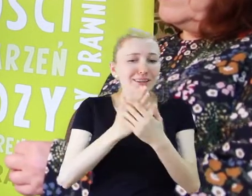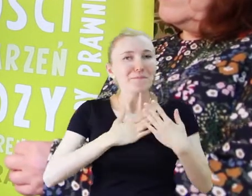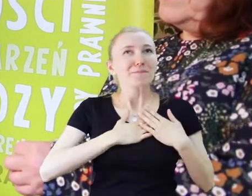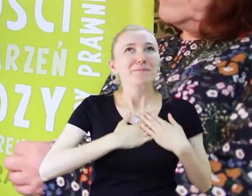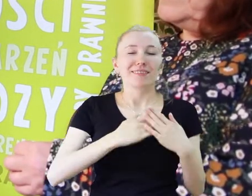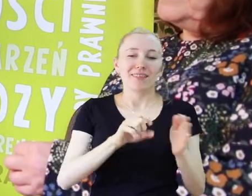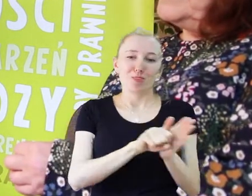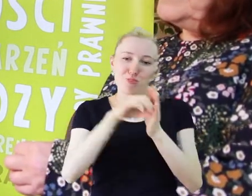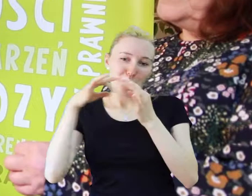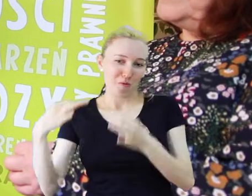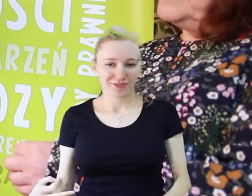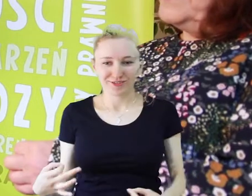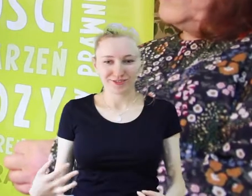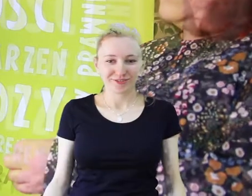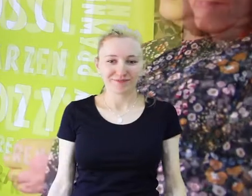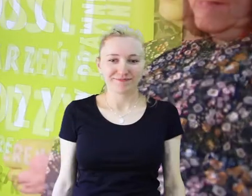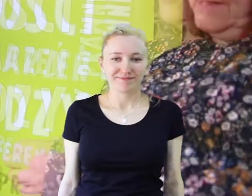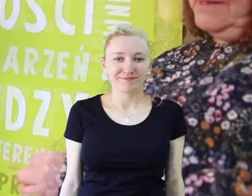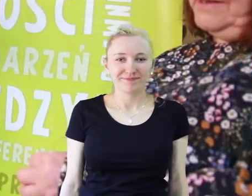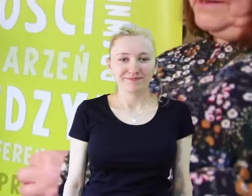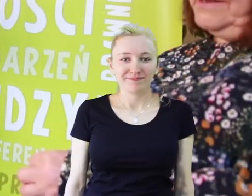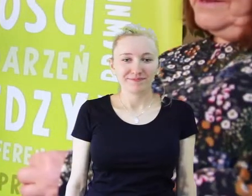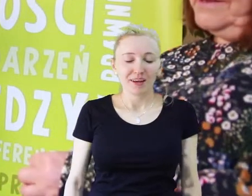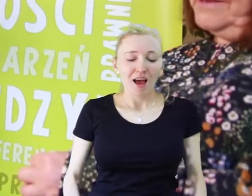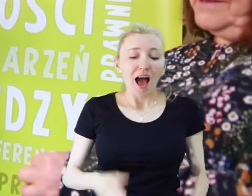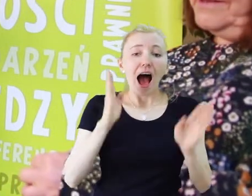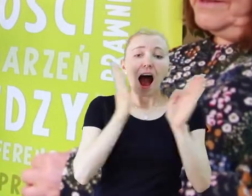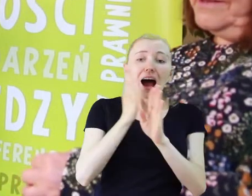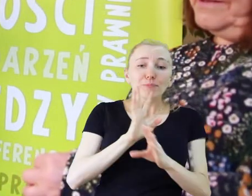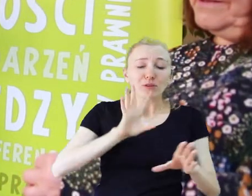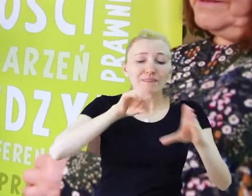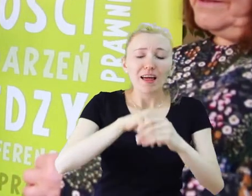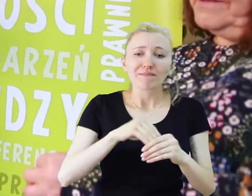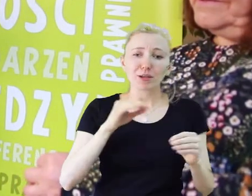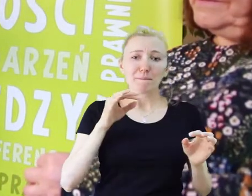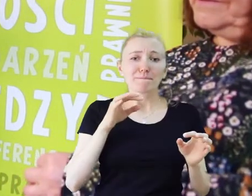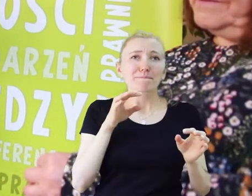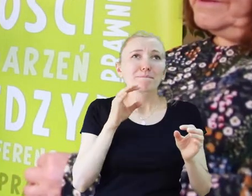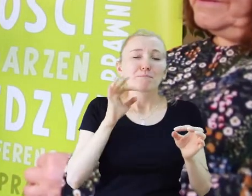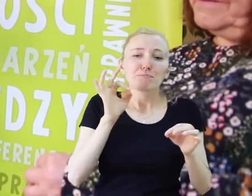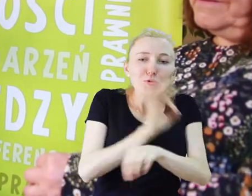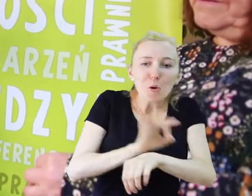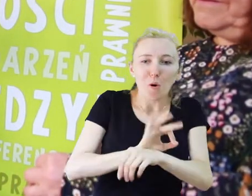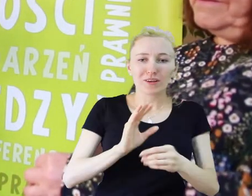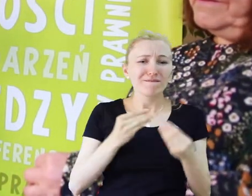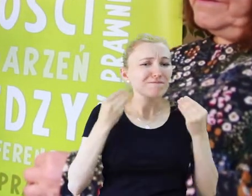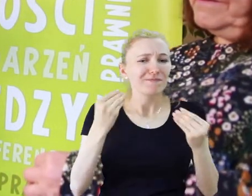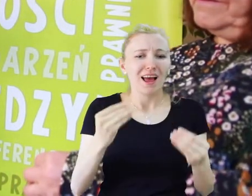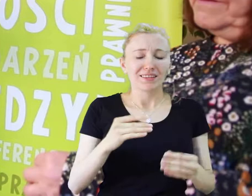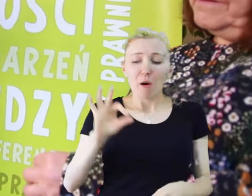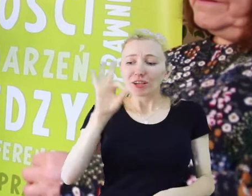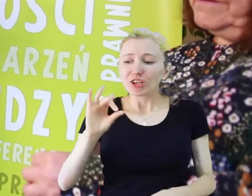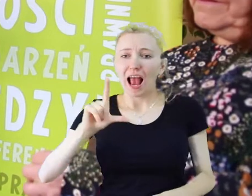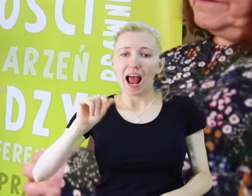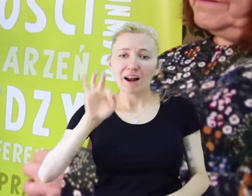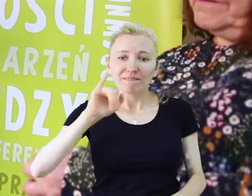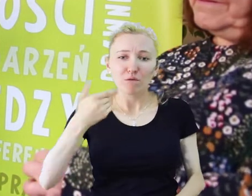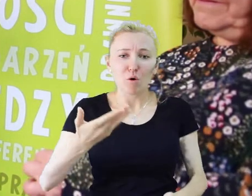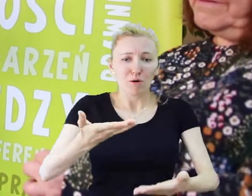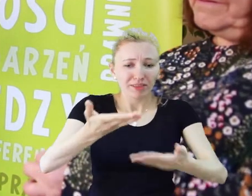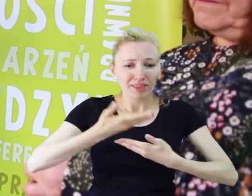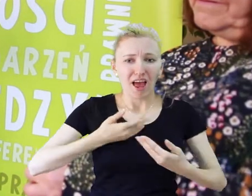powiedzieć z miłością, do chwili obecną. W projekcie atmosferią, którą stworzyłaś,